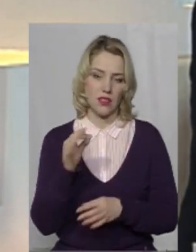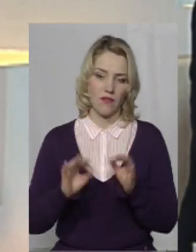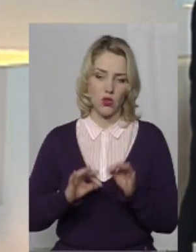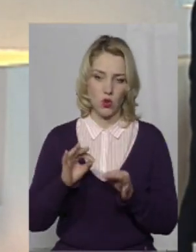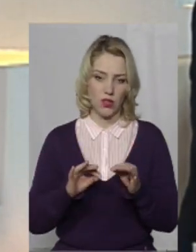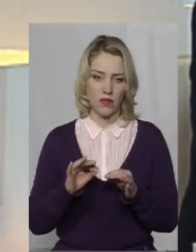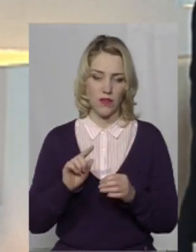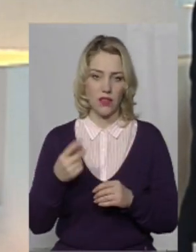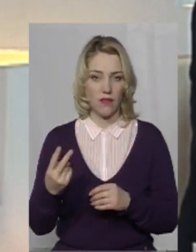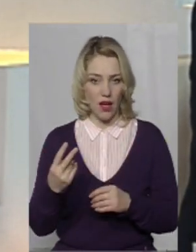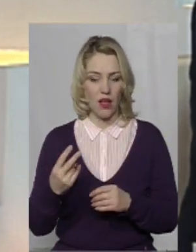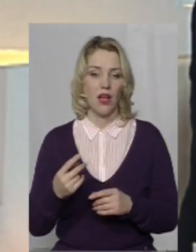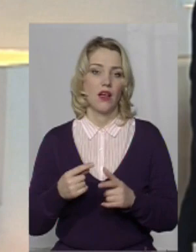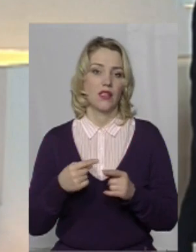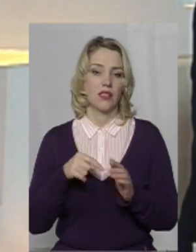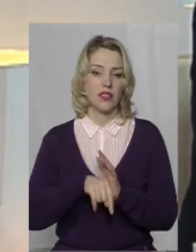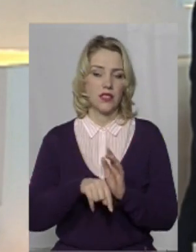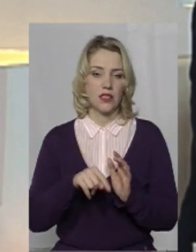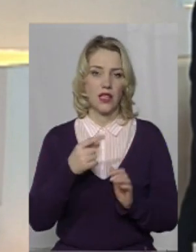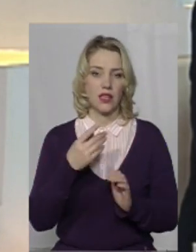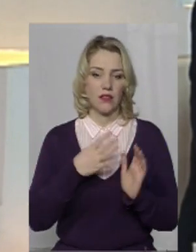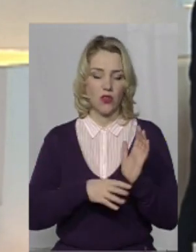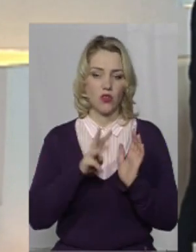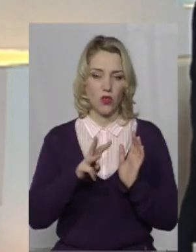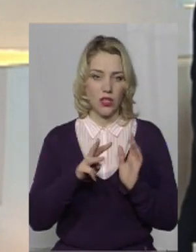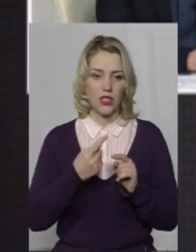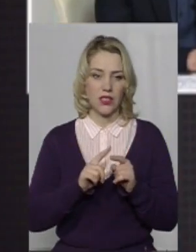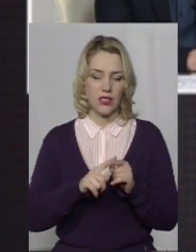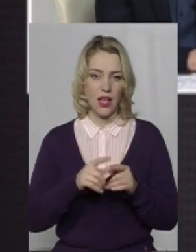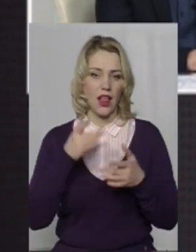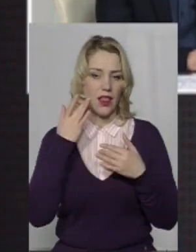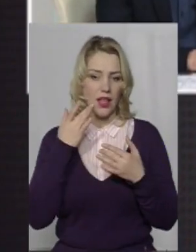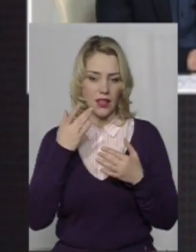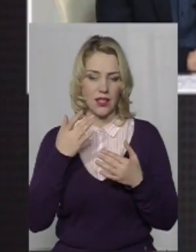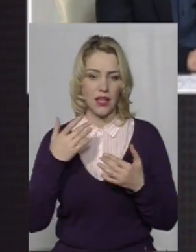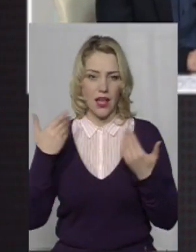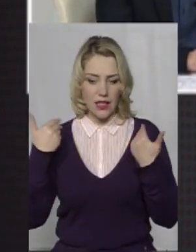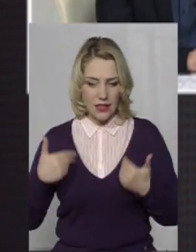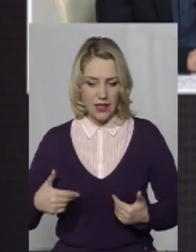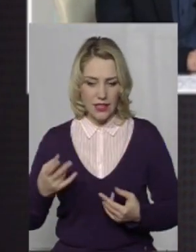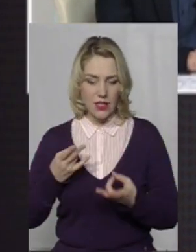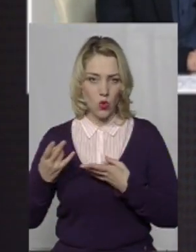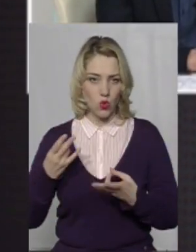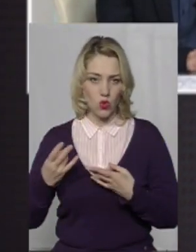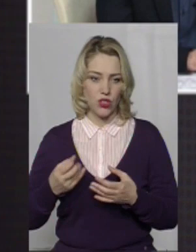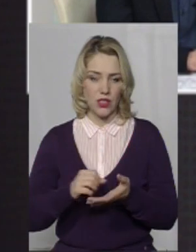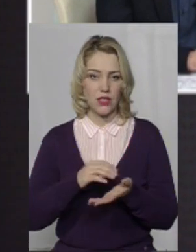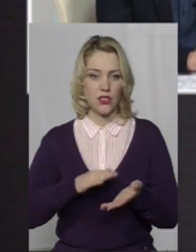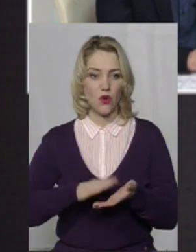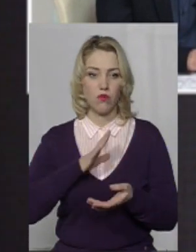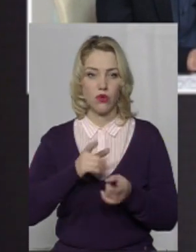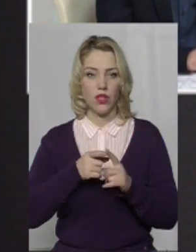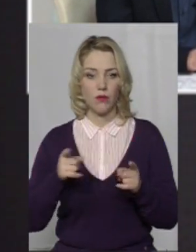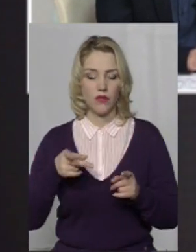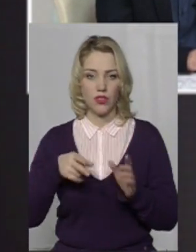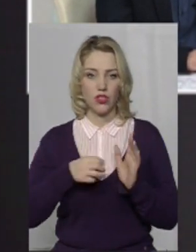і 2 відсотка, з яких 993 – це легкі тілесні ушкодження. Зареєстровано було на